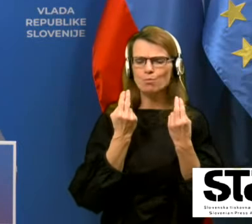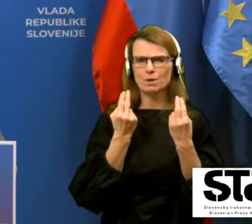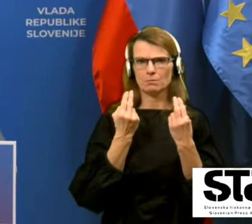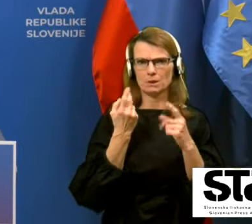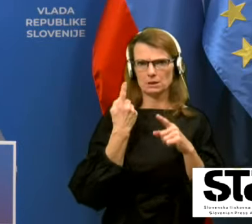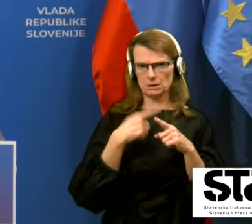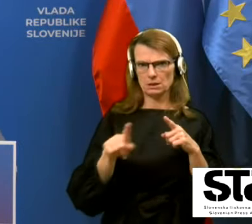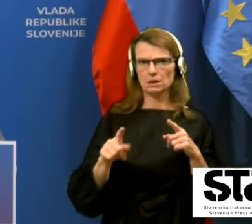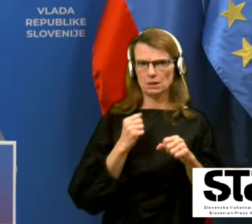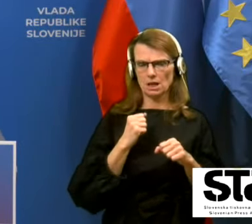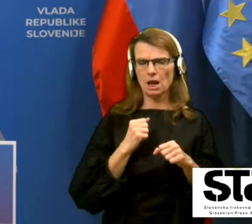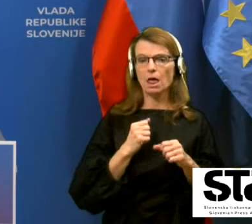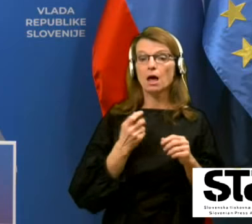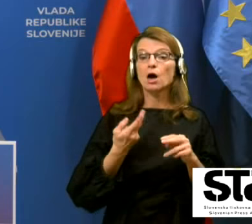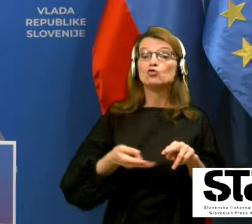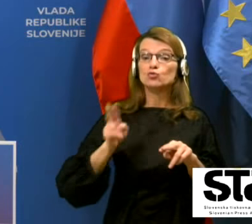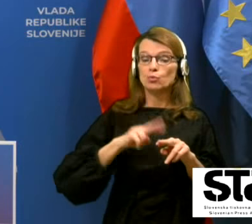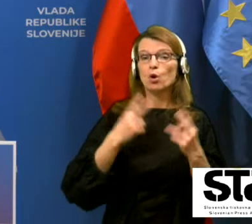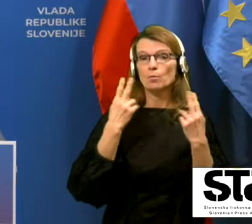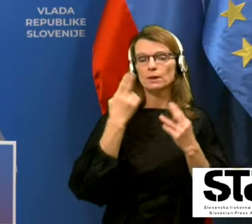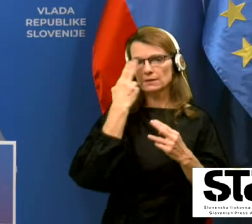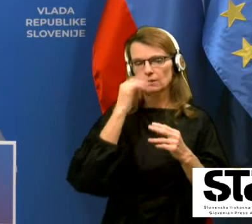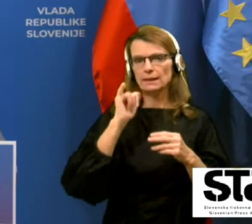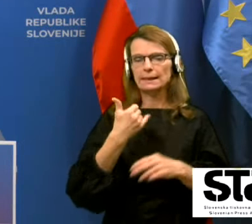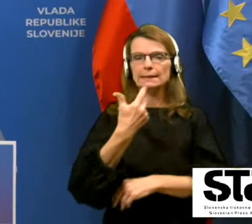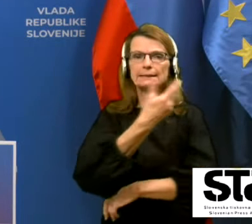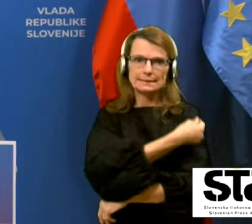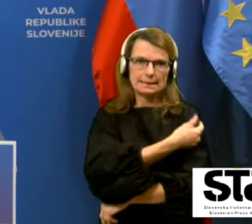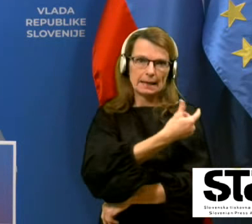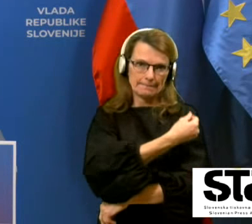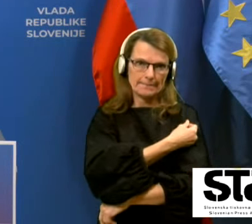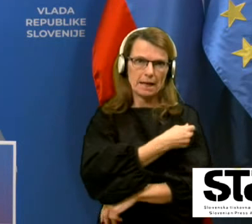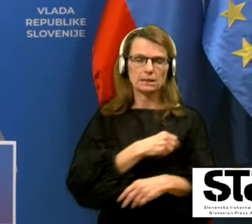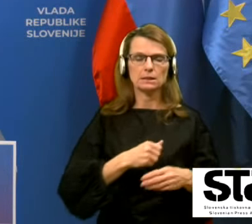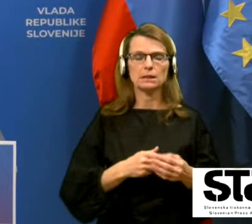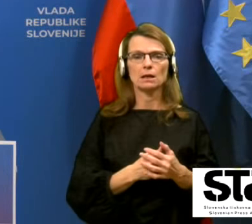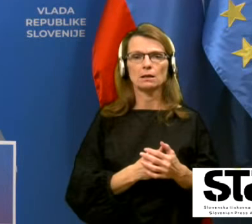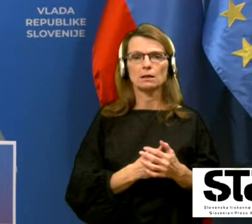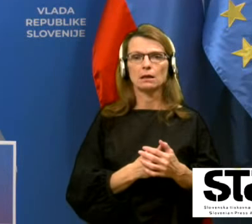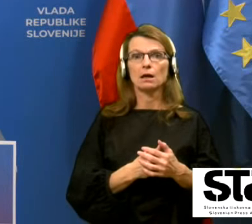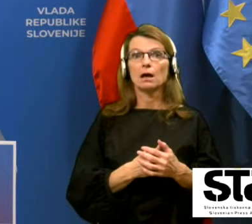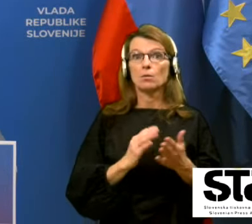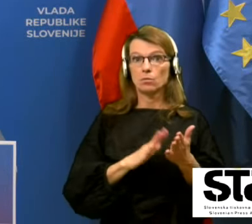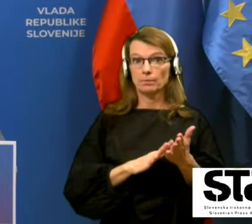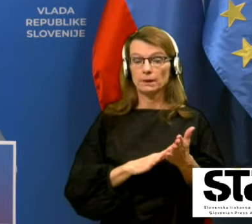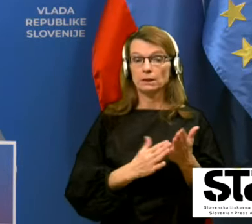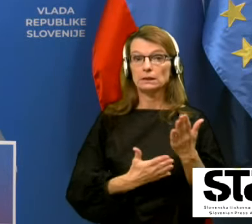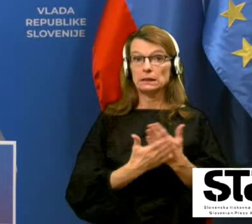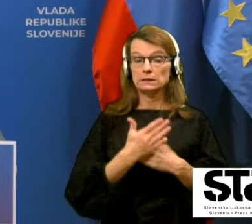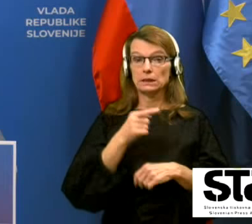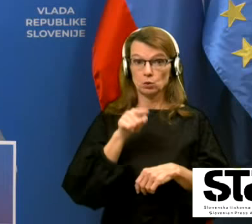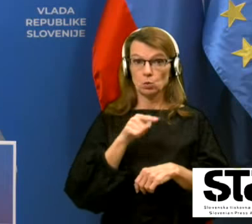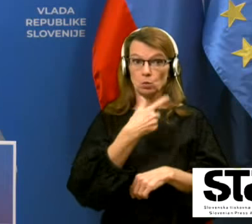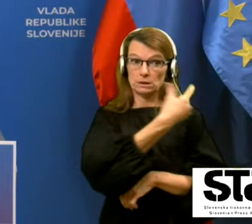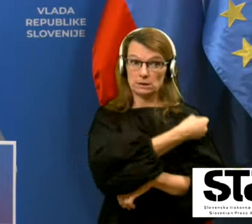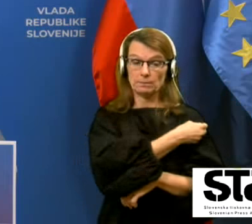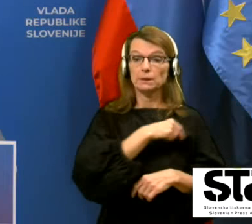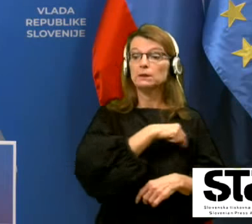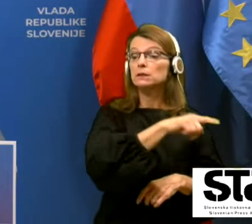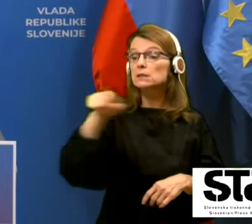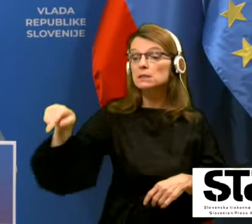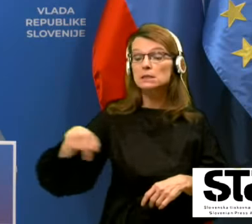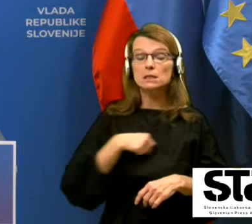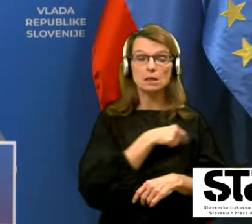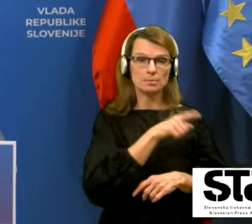še bolj pomembno je cepljenje, se pravi, da se za cepljenje odločimo. In